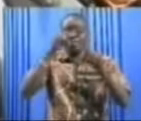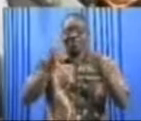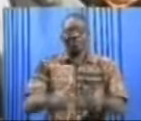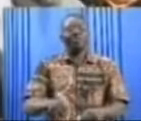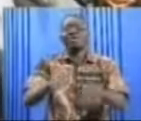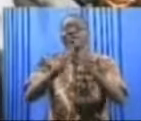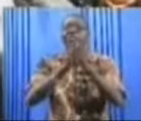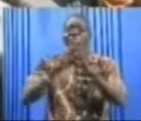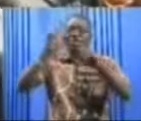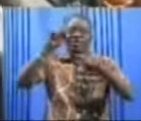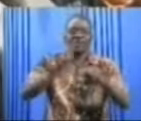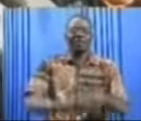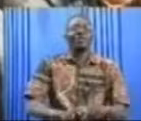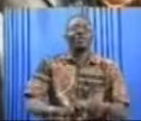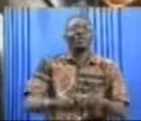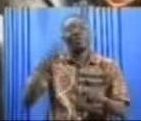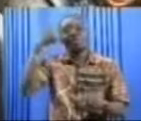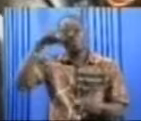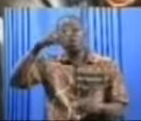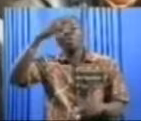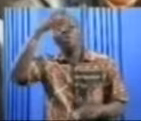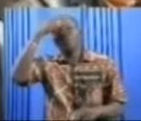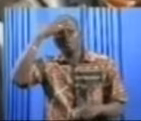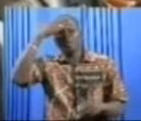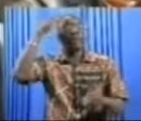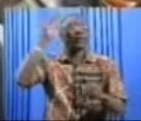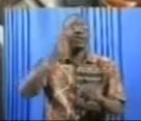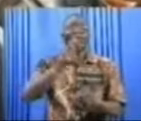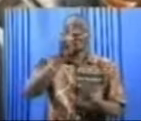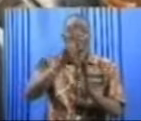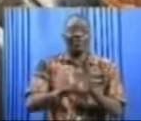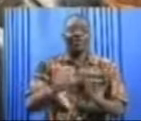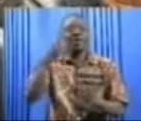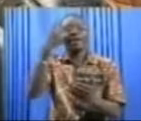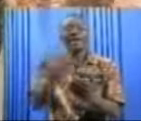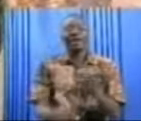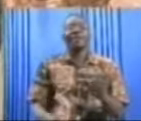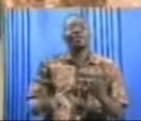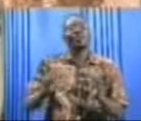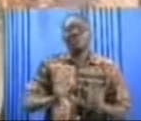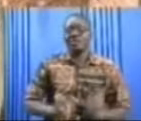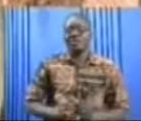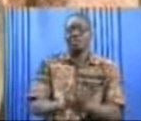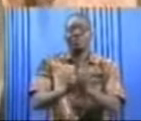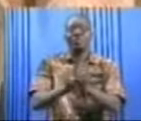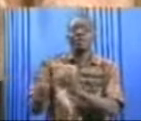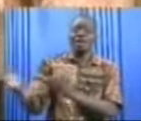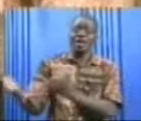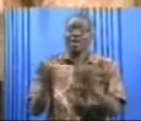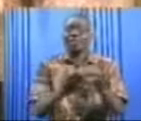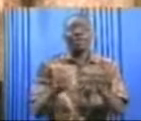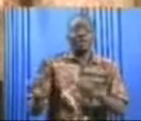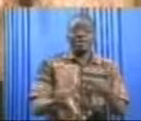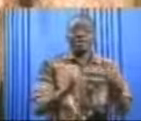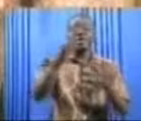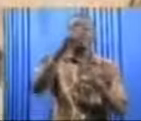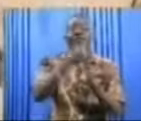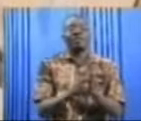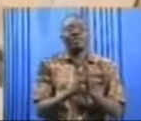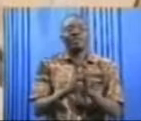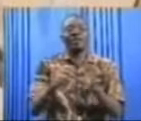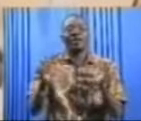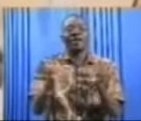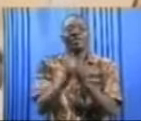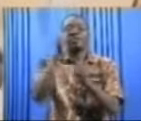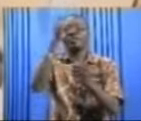nous ne pouvons pas nous asseoir pour connaître exactement quels sont les mobiles qui les poussent à mener certaines actions. Je crois qu'avec ce